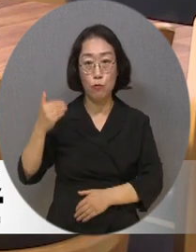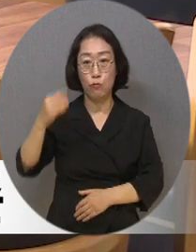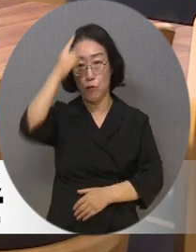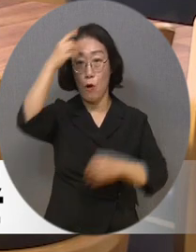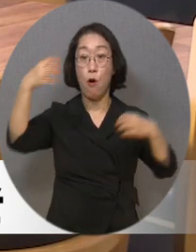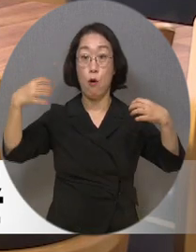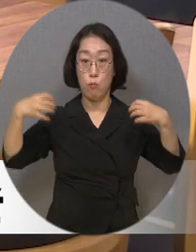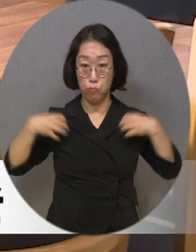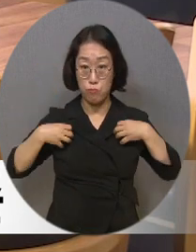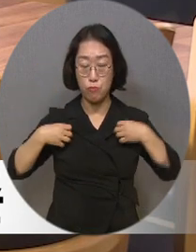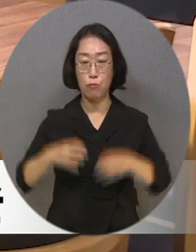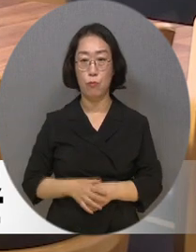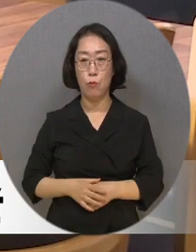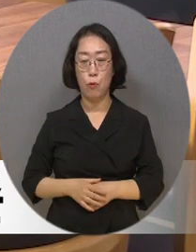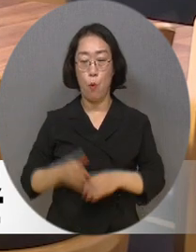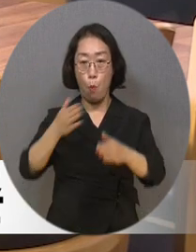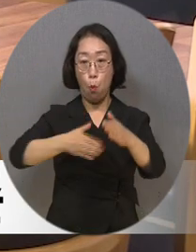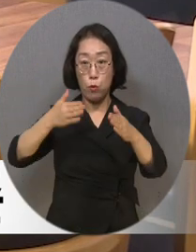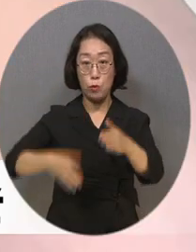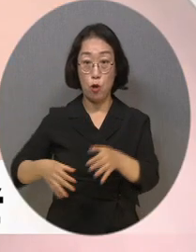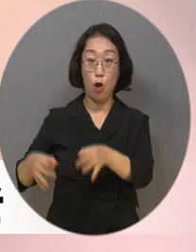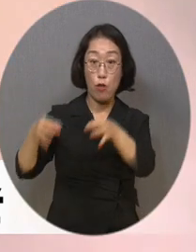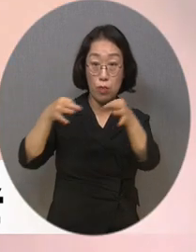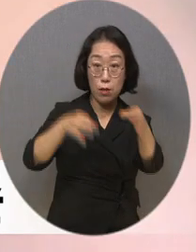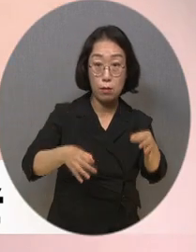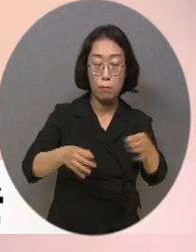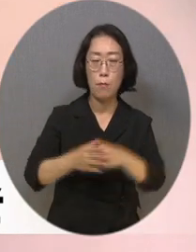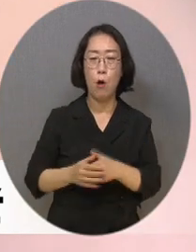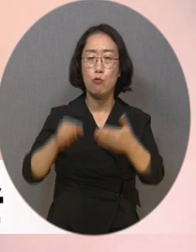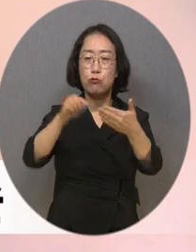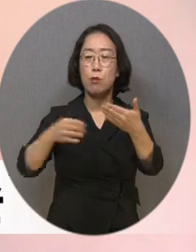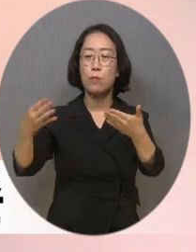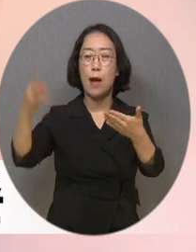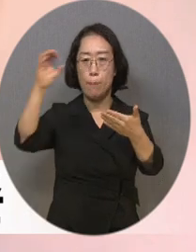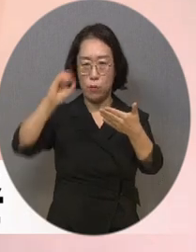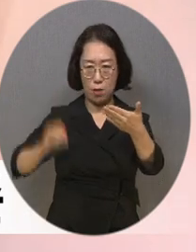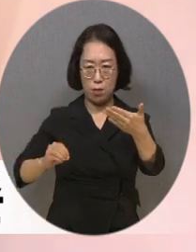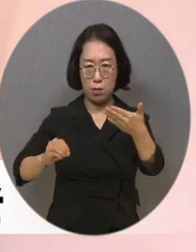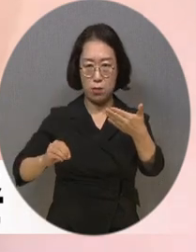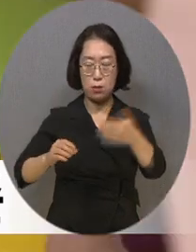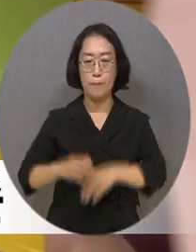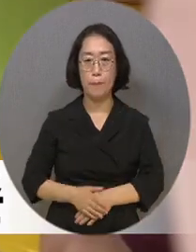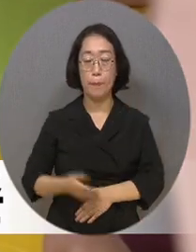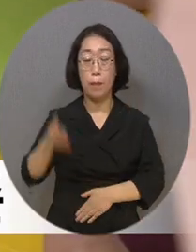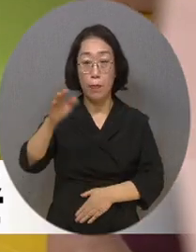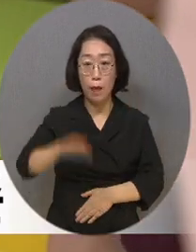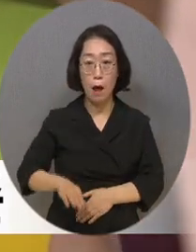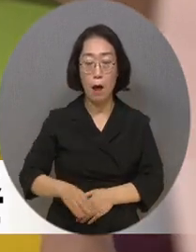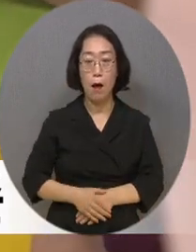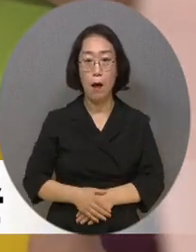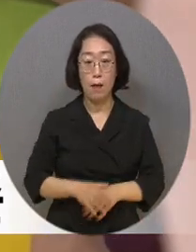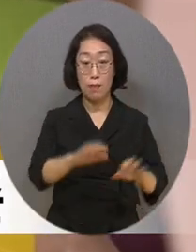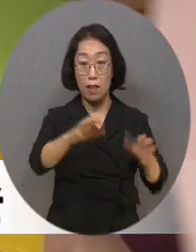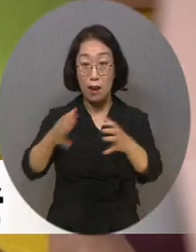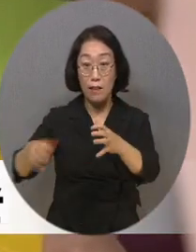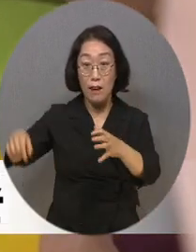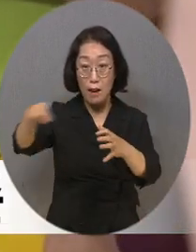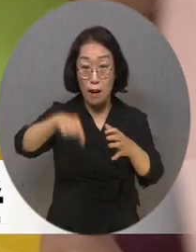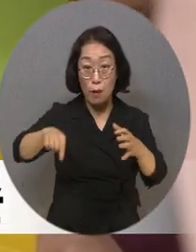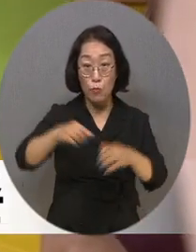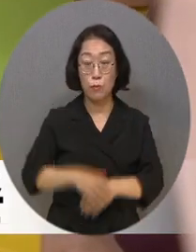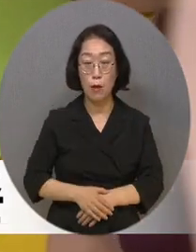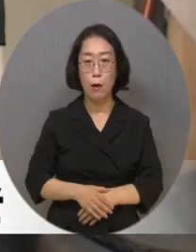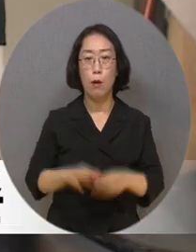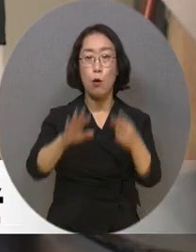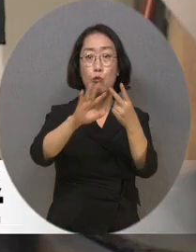공적연금에 투입한 지정은 전체 정부 지출액 9.4%였습니다. 반면 OECD 회원국들은 한국의